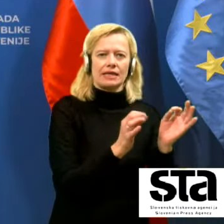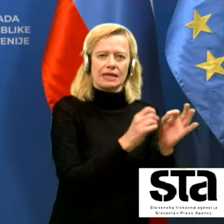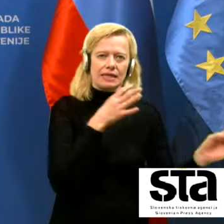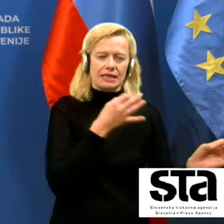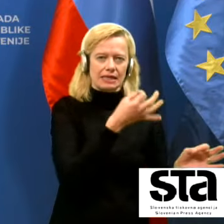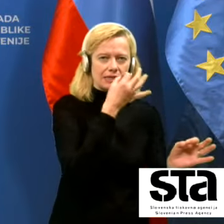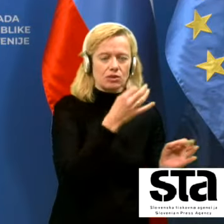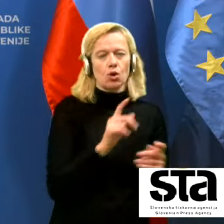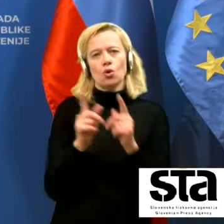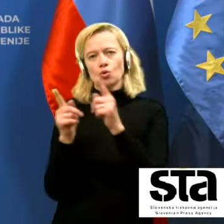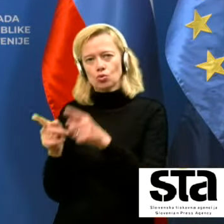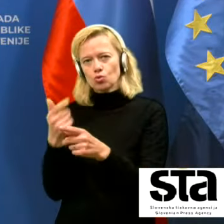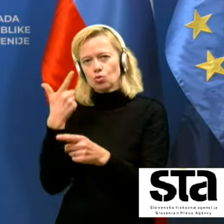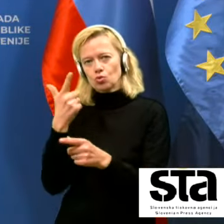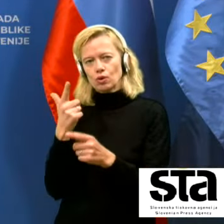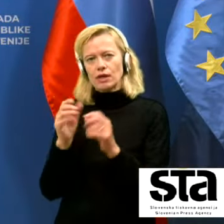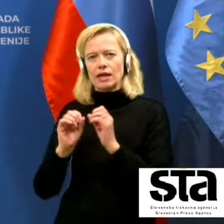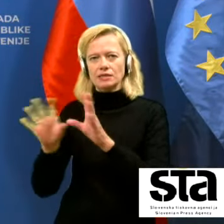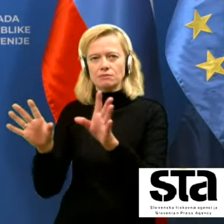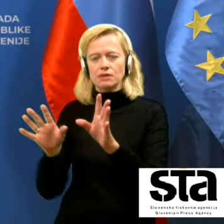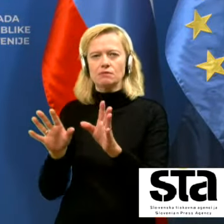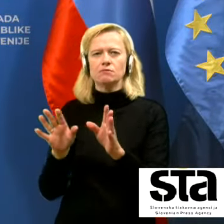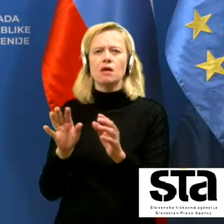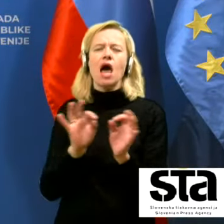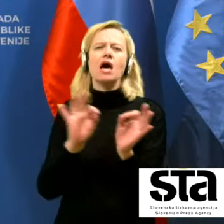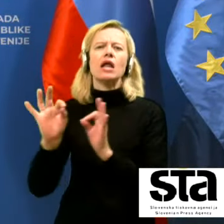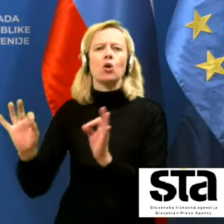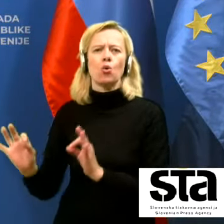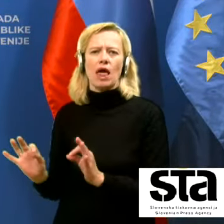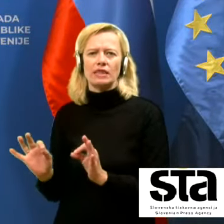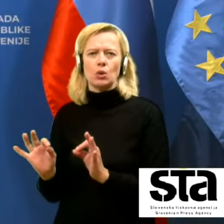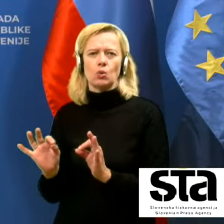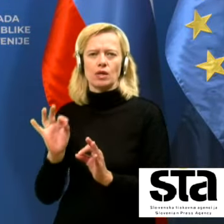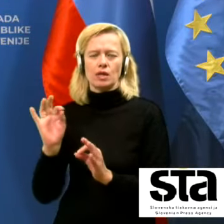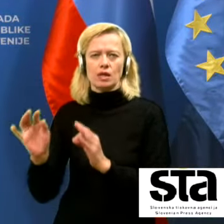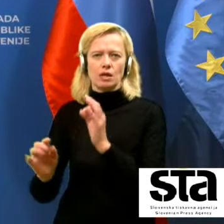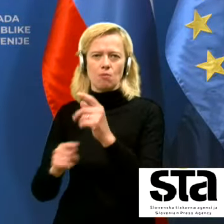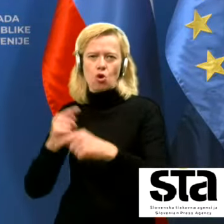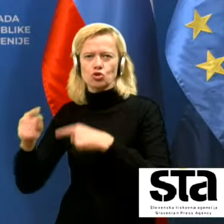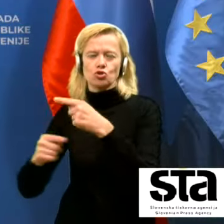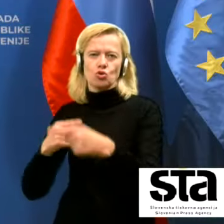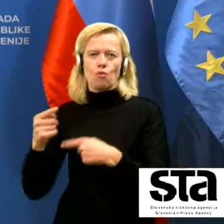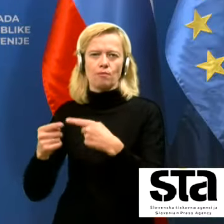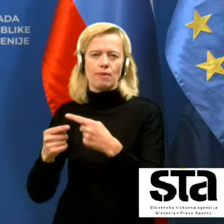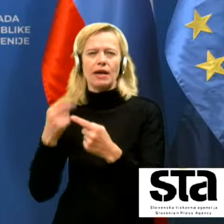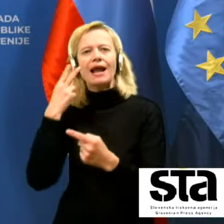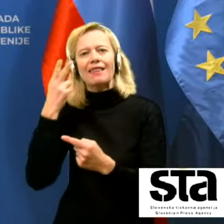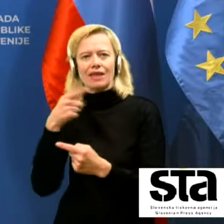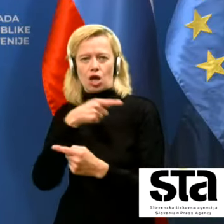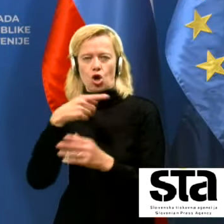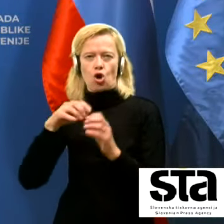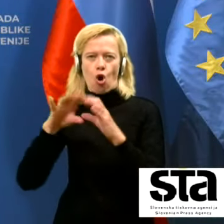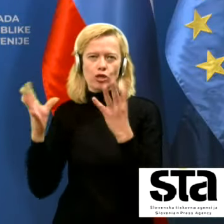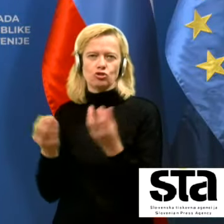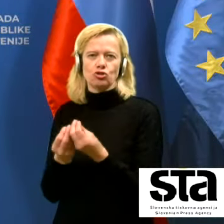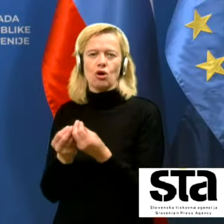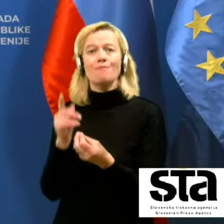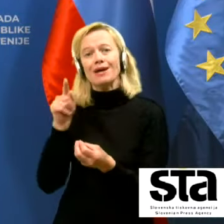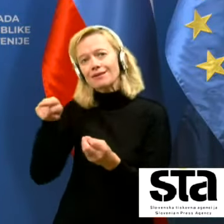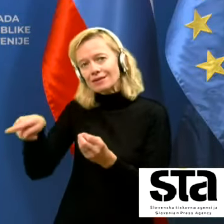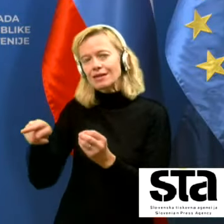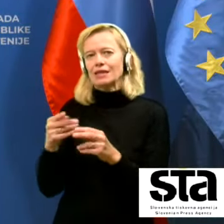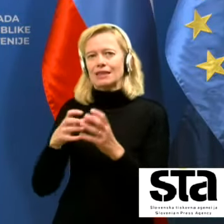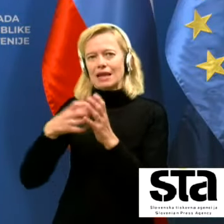regularnem postopku za večjo količino, glede na to, da regularen postopek svede traja precej časa in da